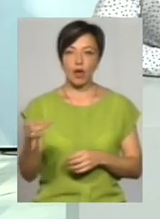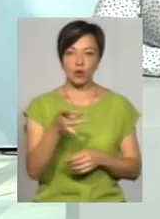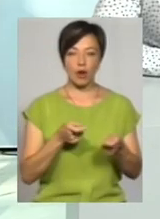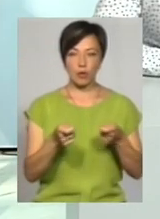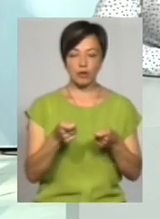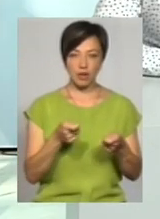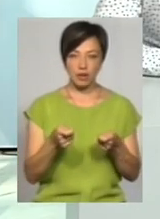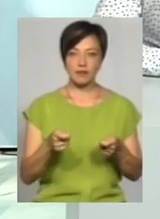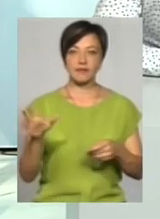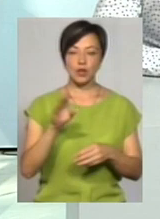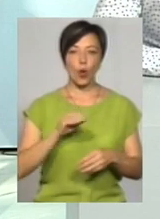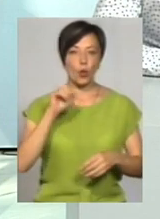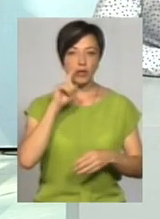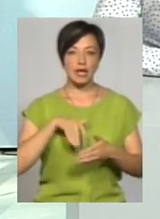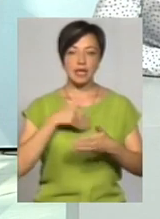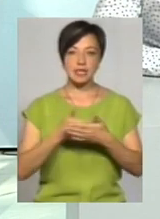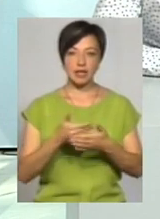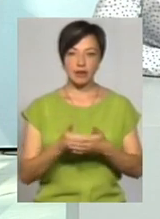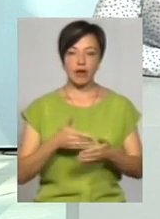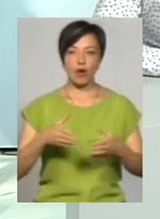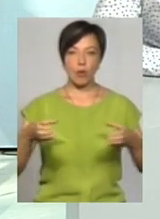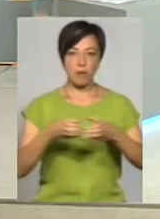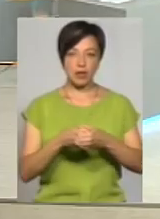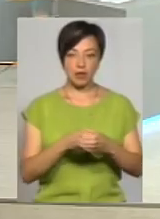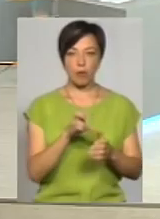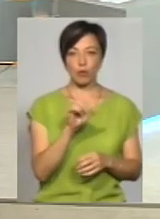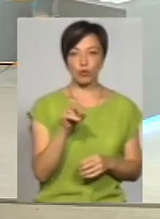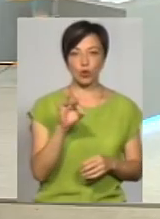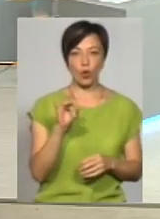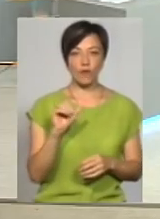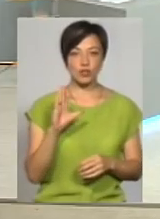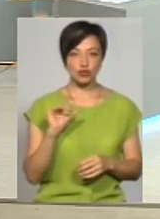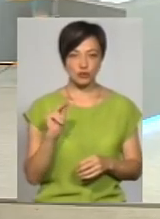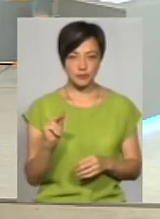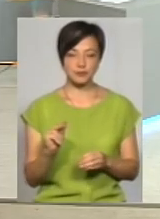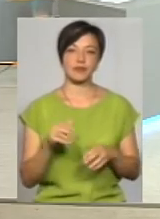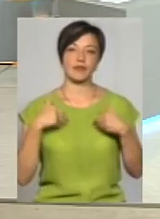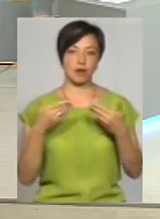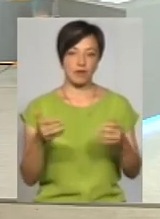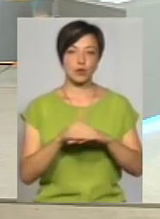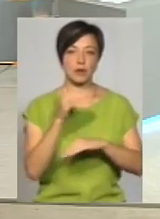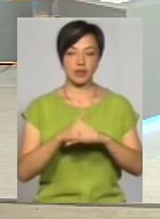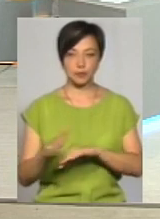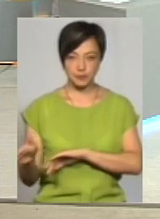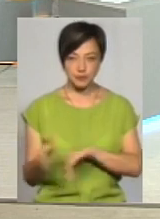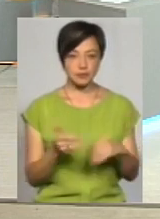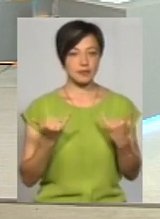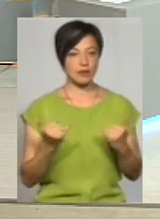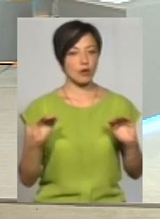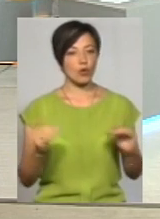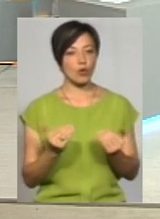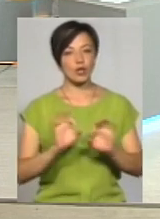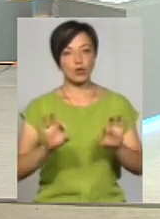всеукраїнської ініціативи «Активна громада» Михайло Будорович. Вітаю вас, панове. Добрий вечір. Добрий вечір. А зараз коротка